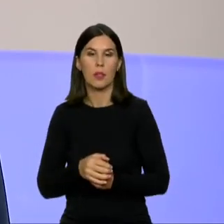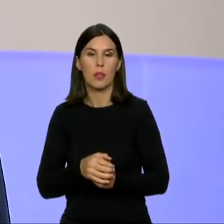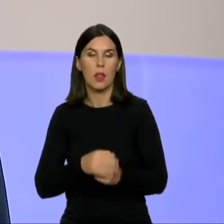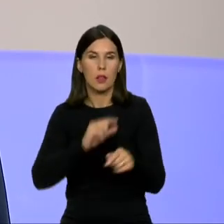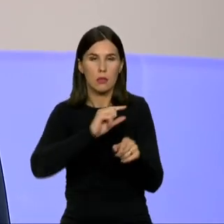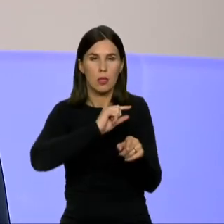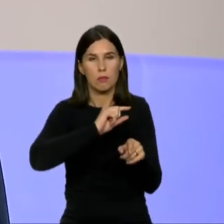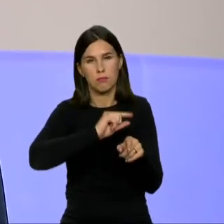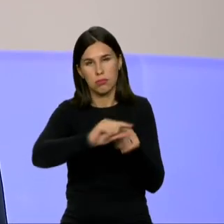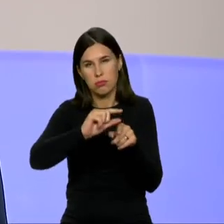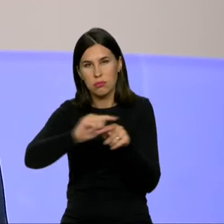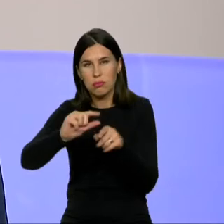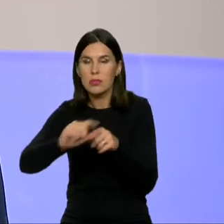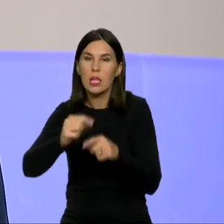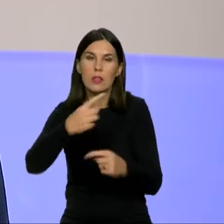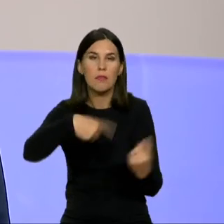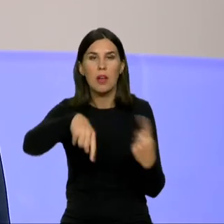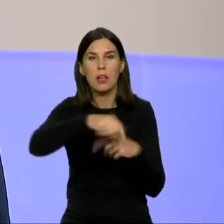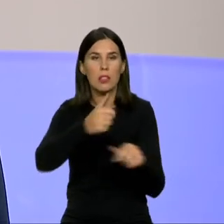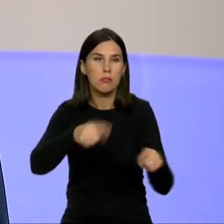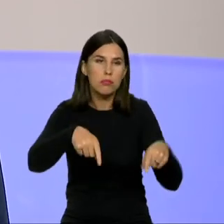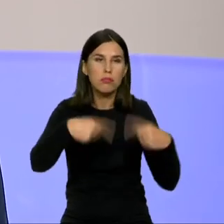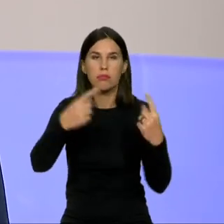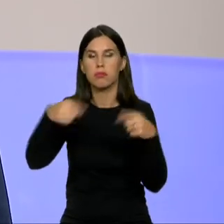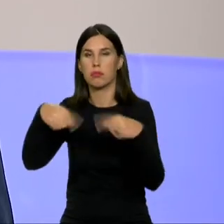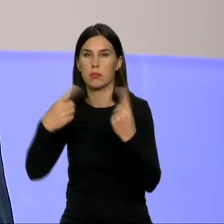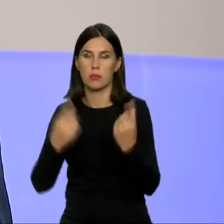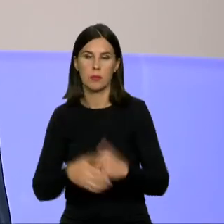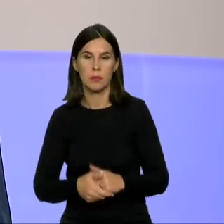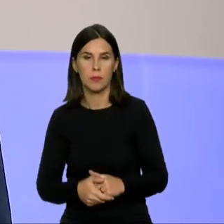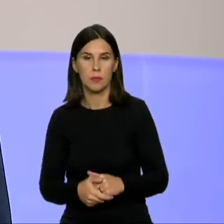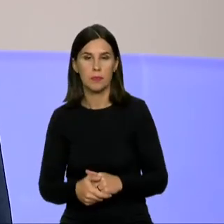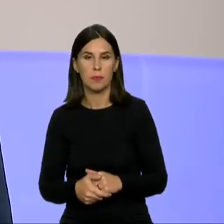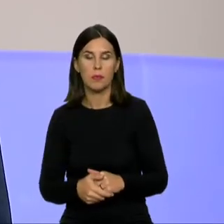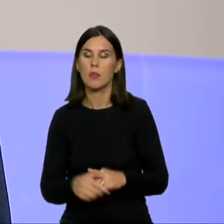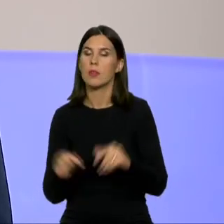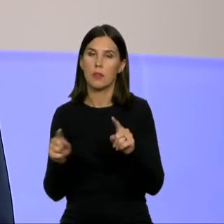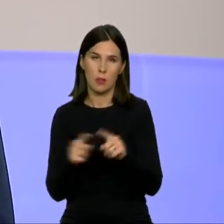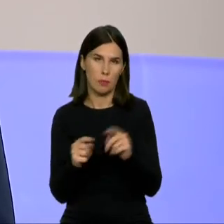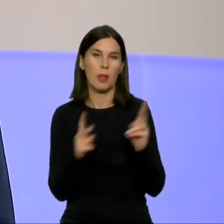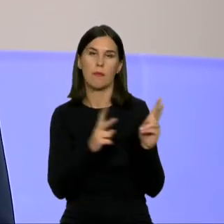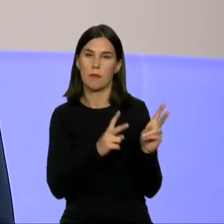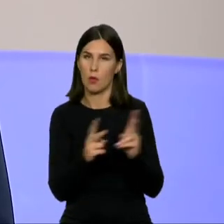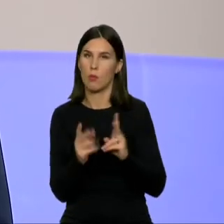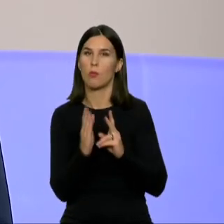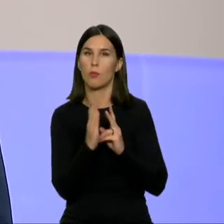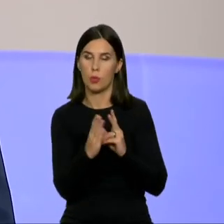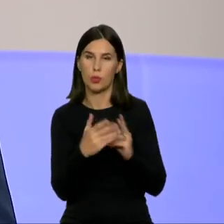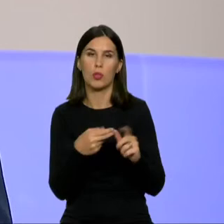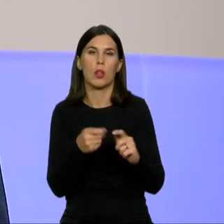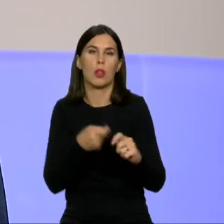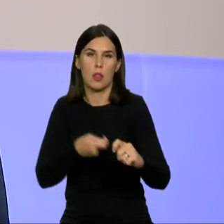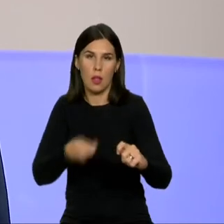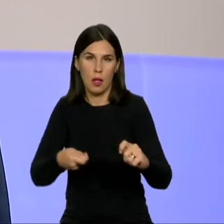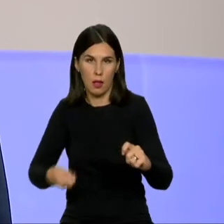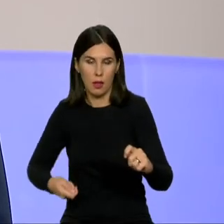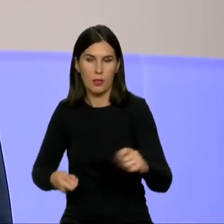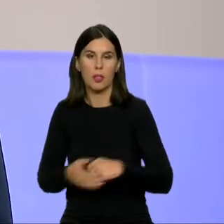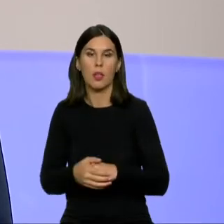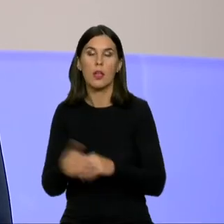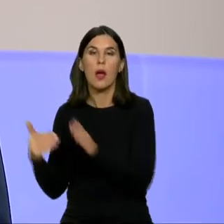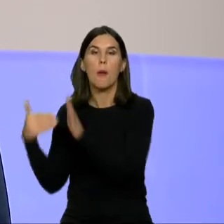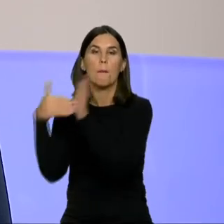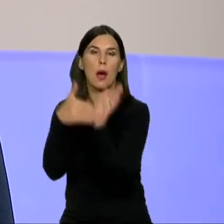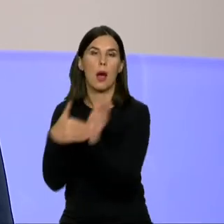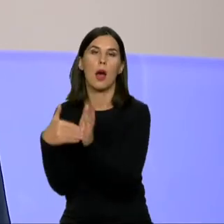efektyvinti savo veiklą ir energijos panaudojimą, tas niekur nedingsta. Natūralu, kad tas tesis ir tų paramos priemonių bus